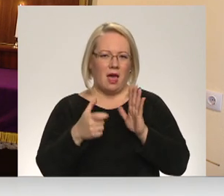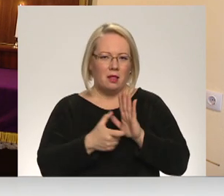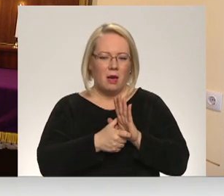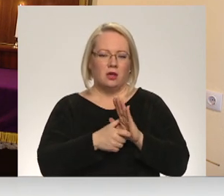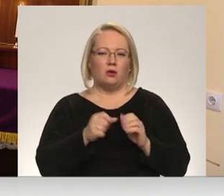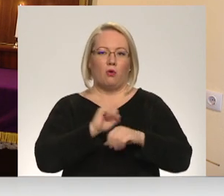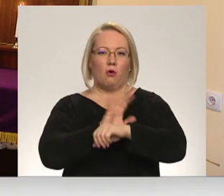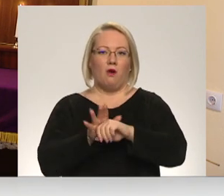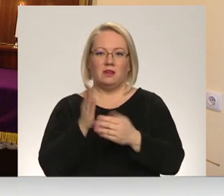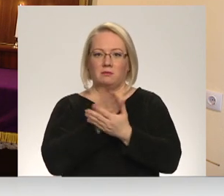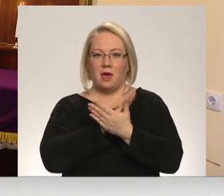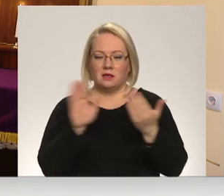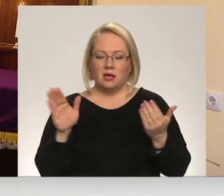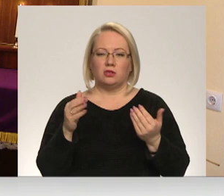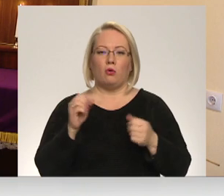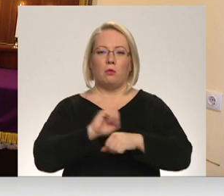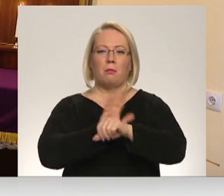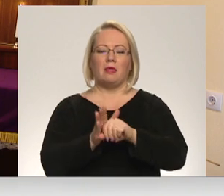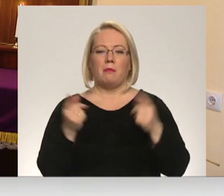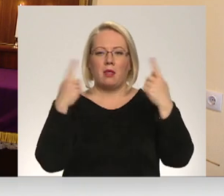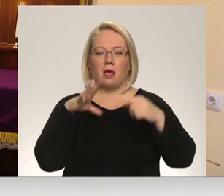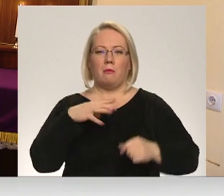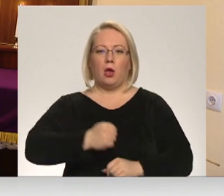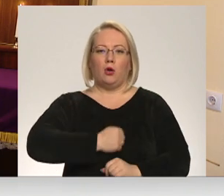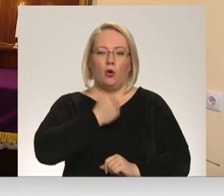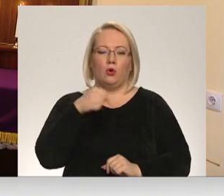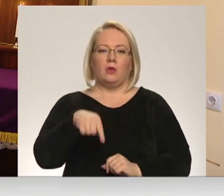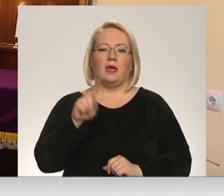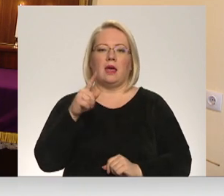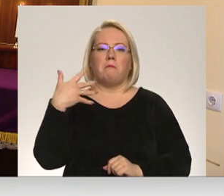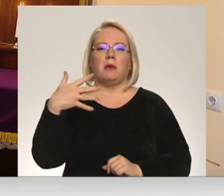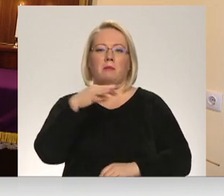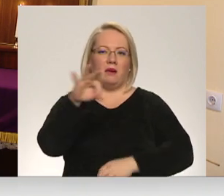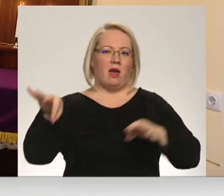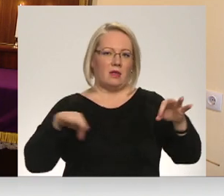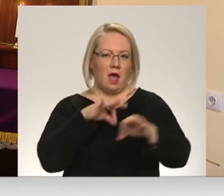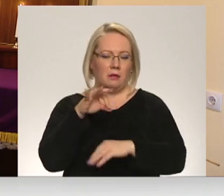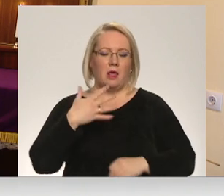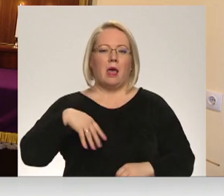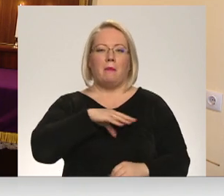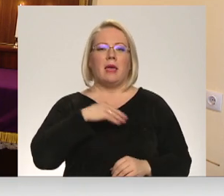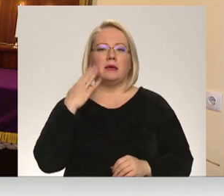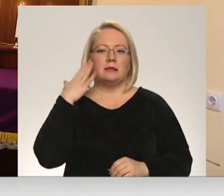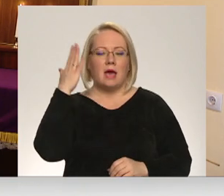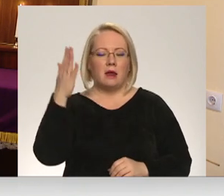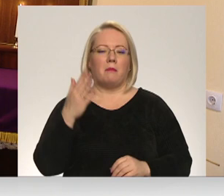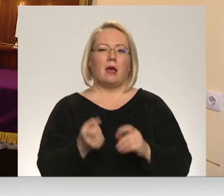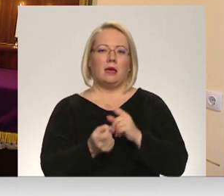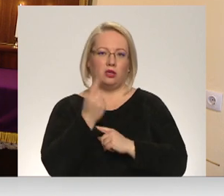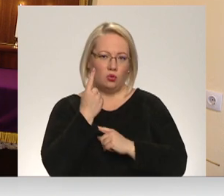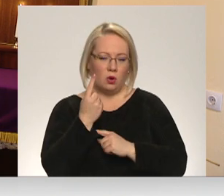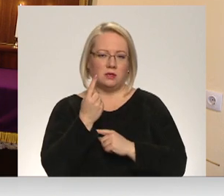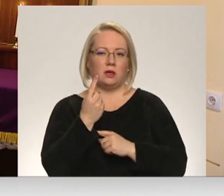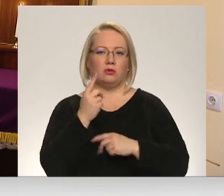kad beigsies un pandēmijas laika varbūt arī bija grūti, jo šeit ir tikai 50 kvadrātmetri. Mēs ceram ļoti, ka izdosies